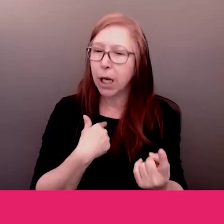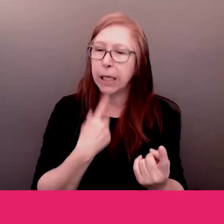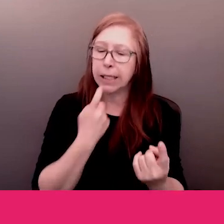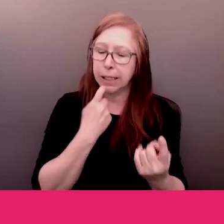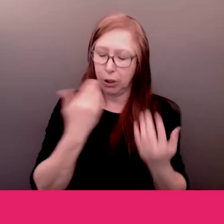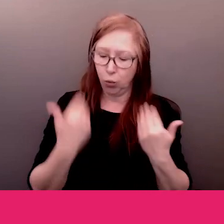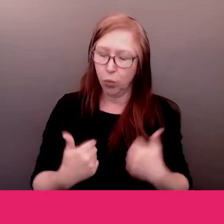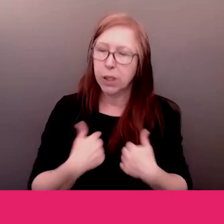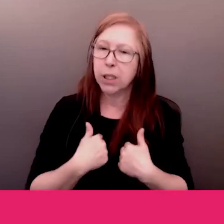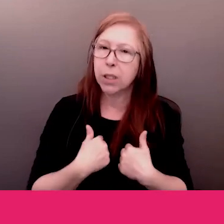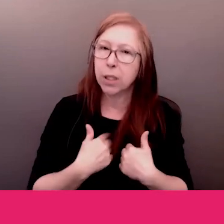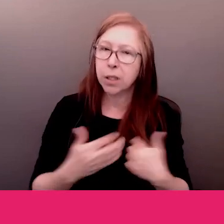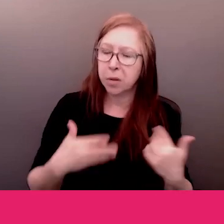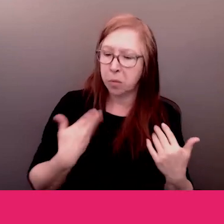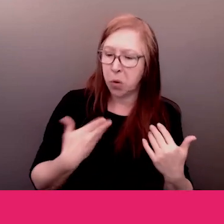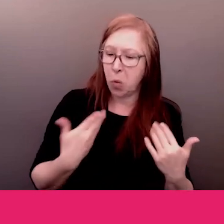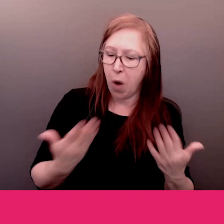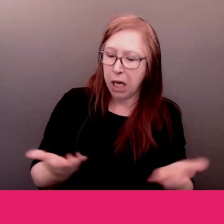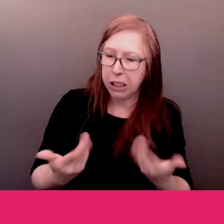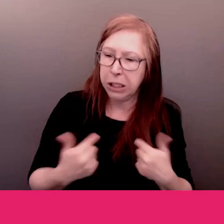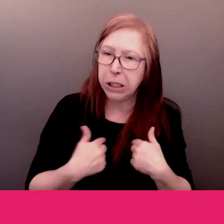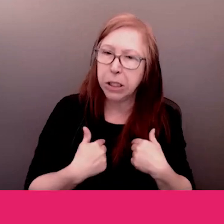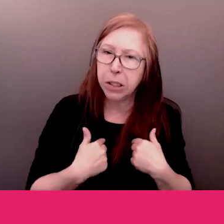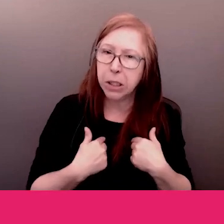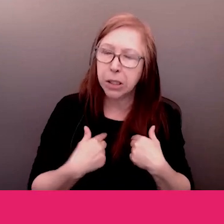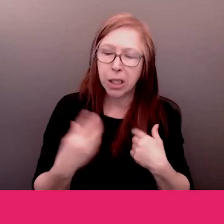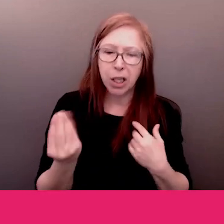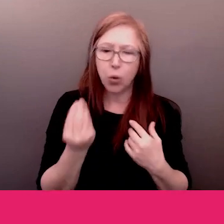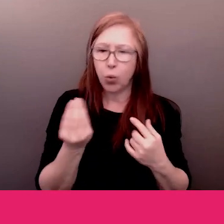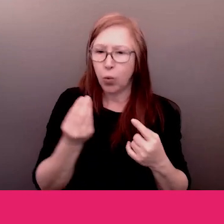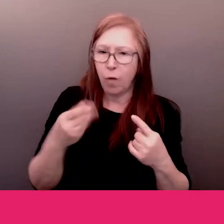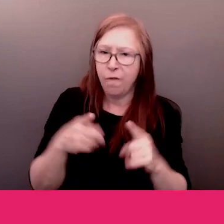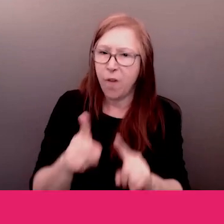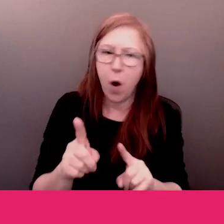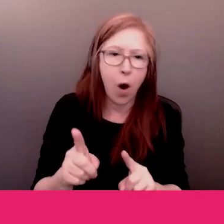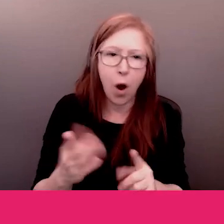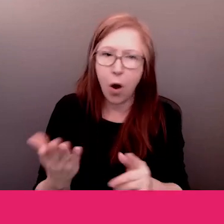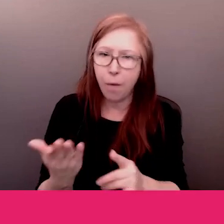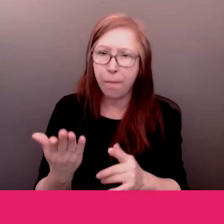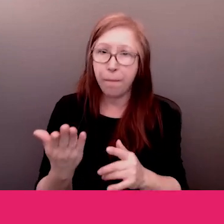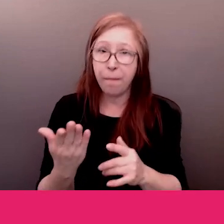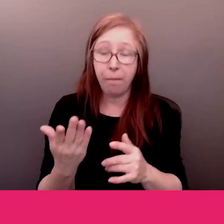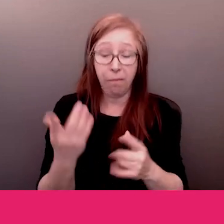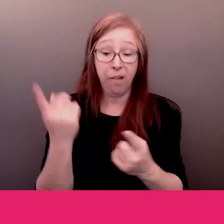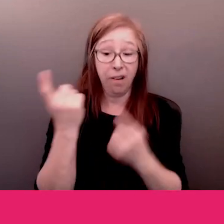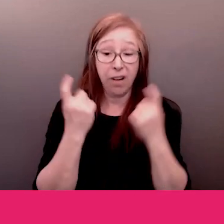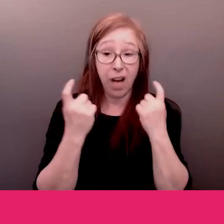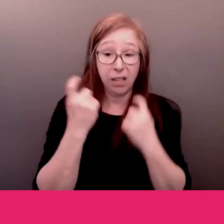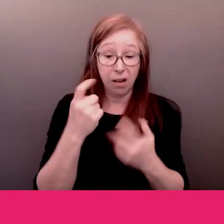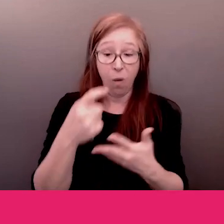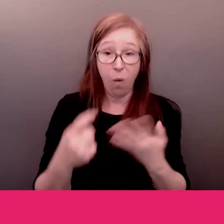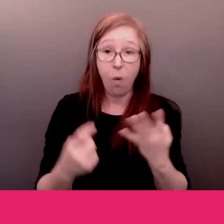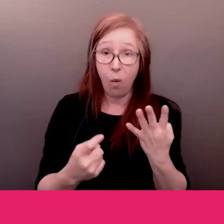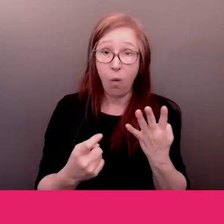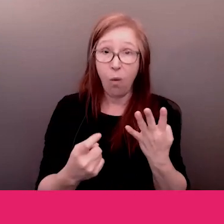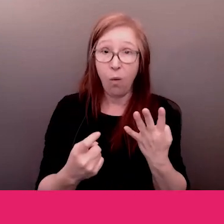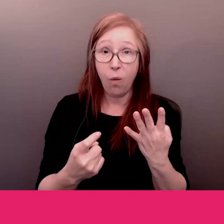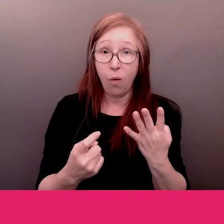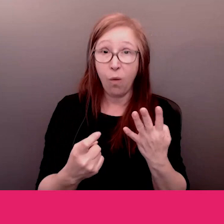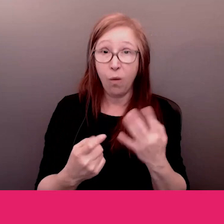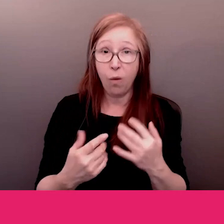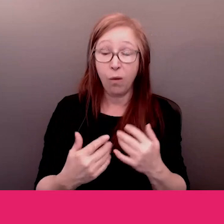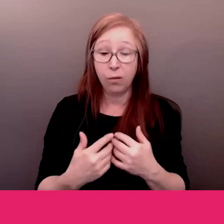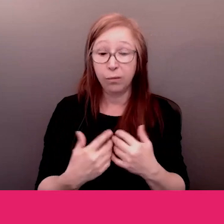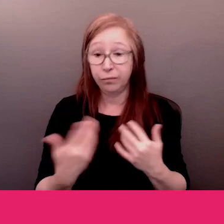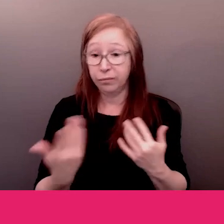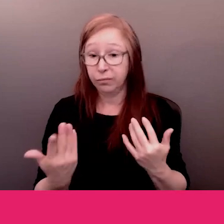cela avait donné une réponse à la perte de la vie de nos jeunes qui était primordiale